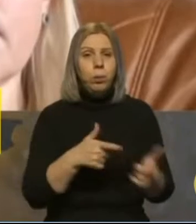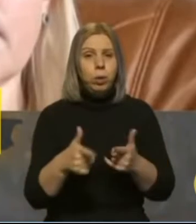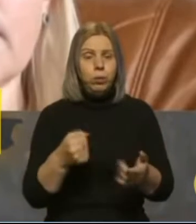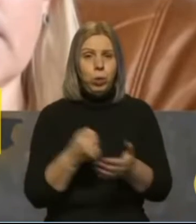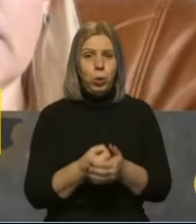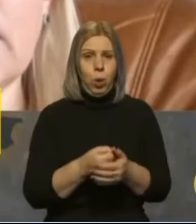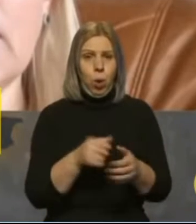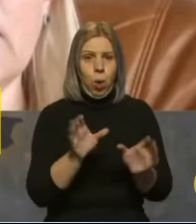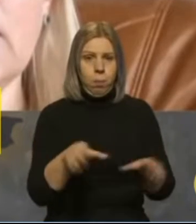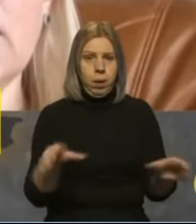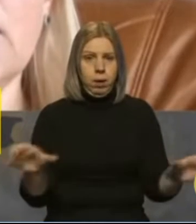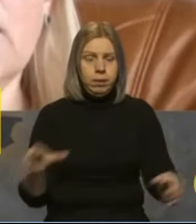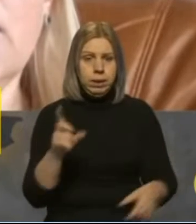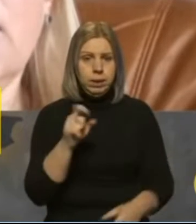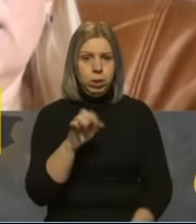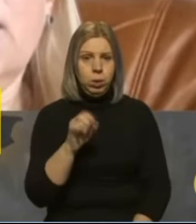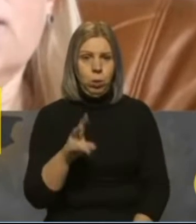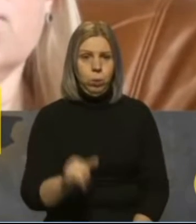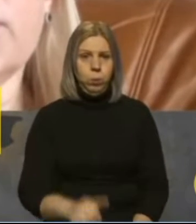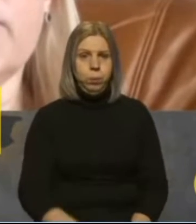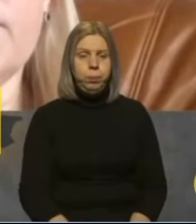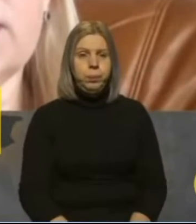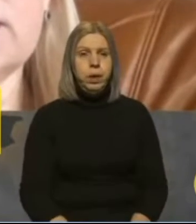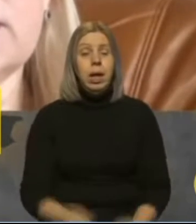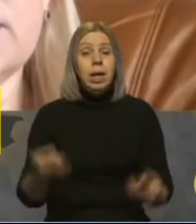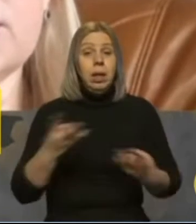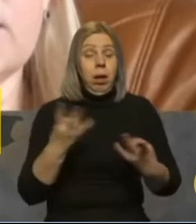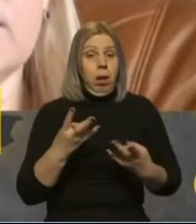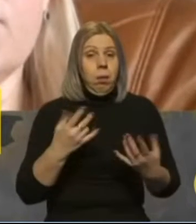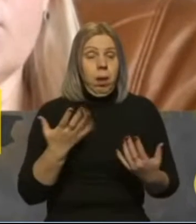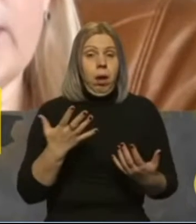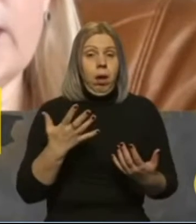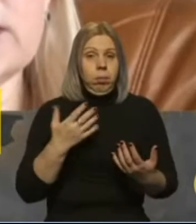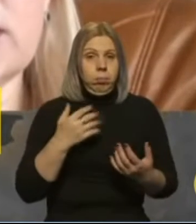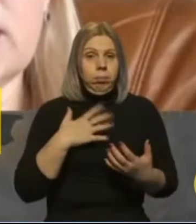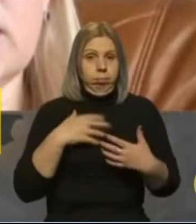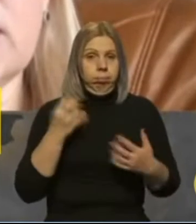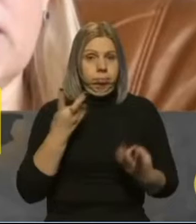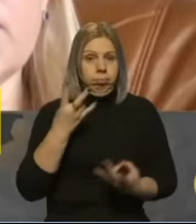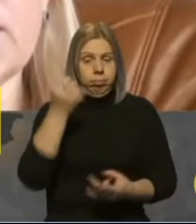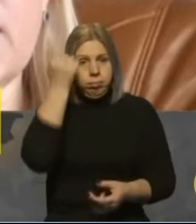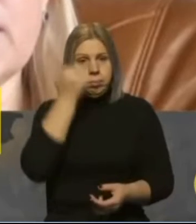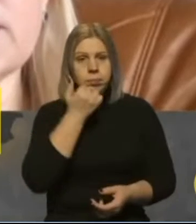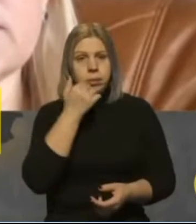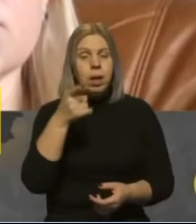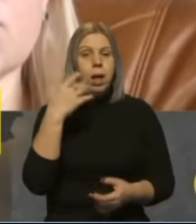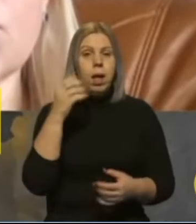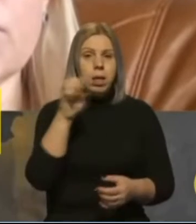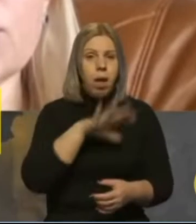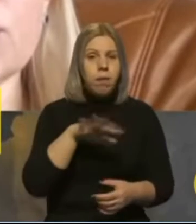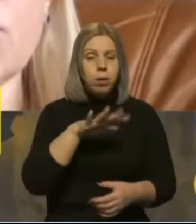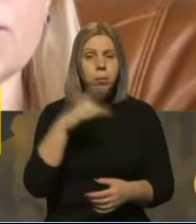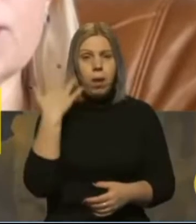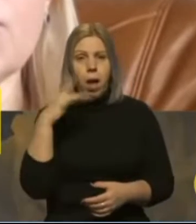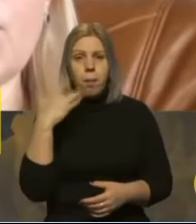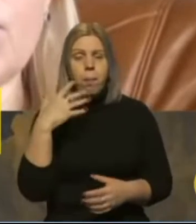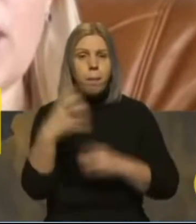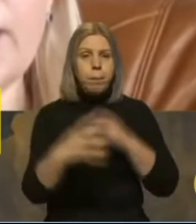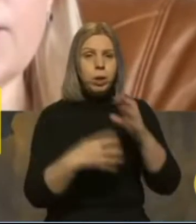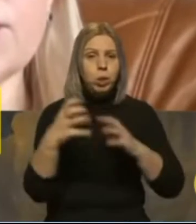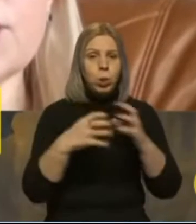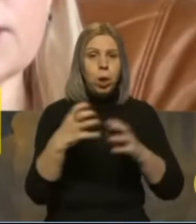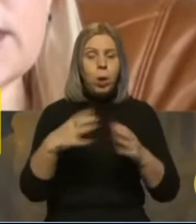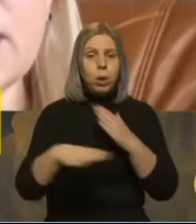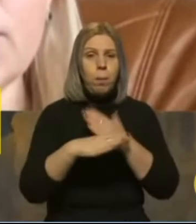підготовці до опалювального сезону? Треба віддати належне. І європейці, і американські структури міжнародні